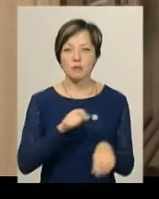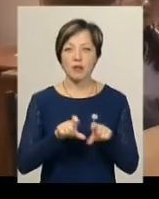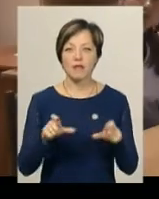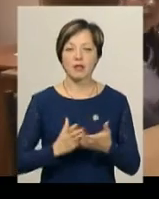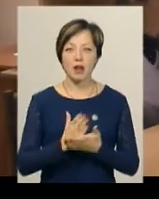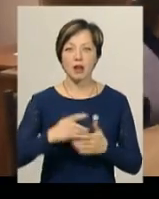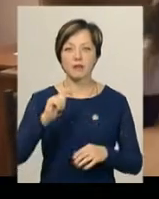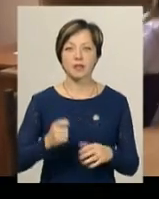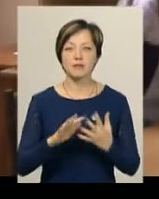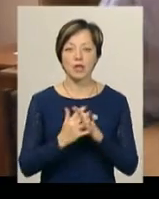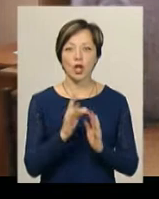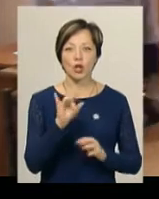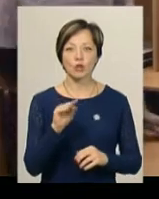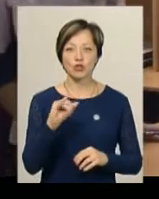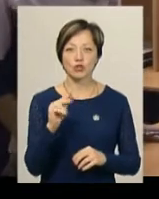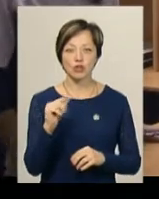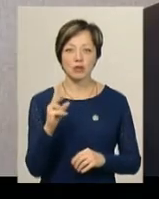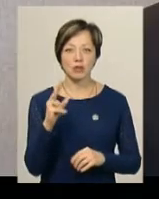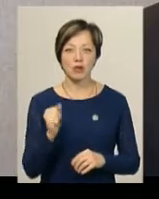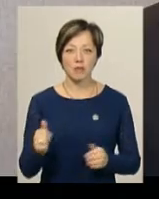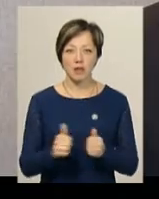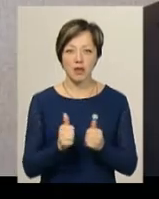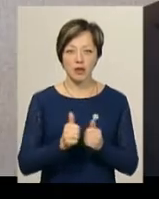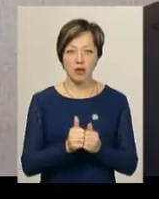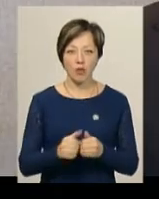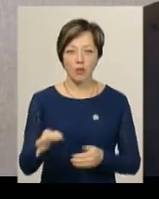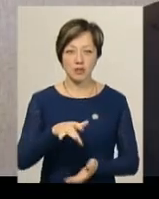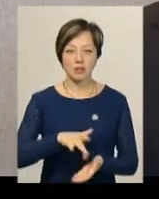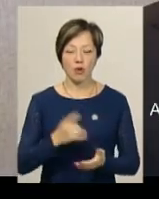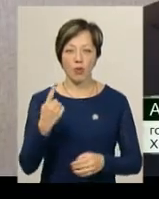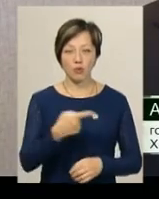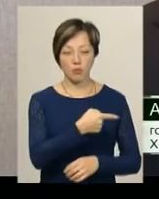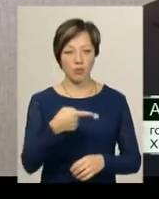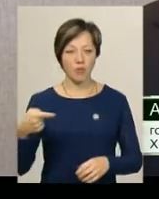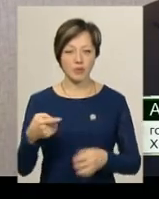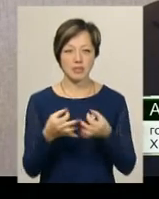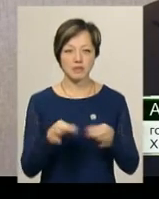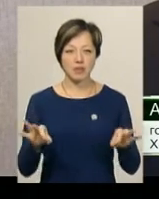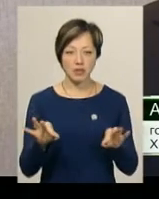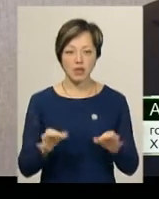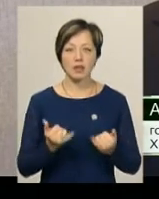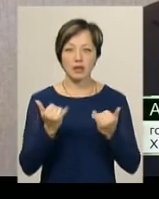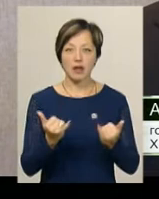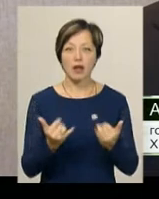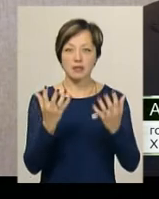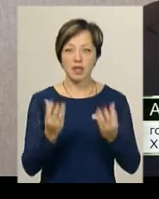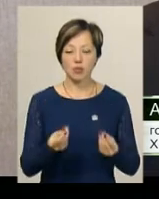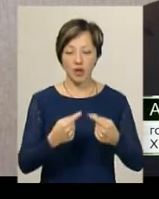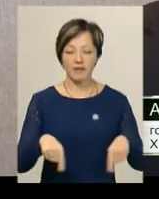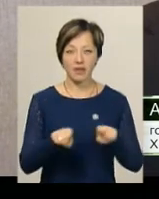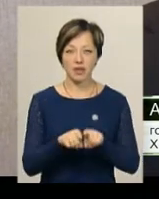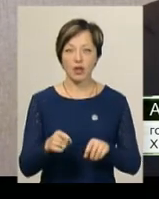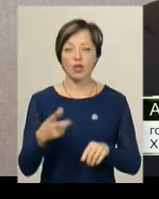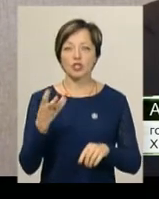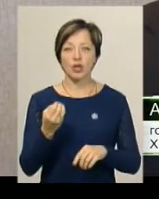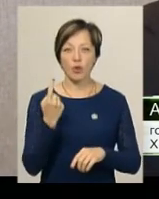війни, що у селі Рожичанка, поряд з обласним центром. Один поверх повністю звільнено для стаціонарних відділень, інше,